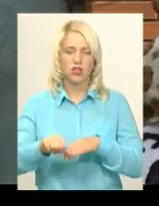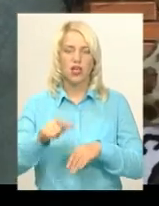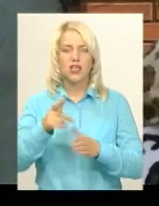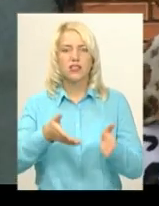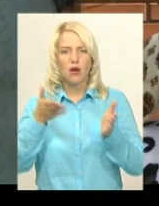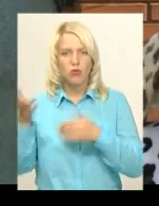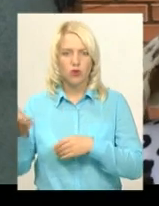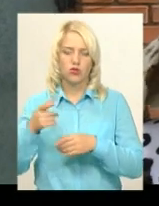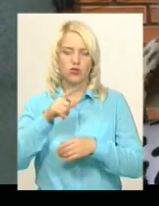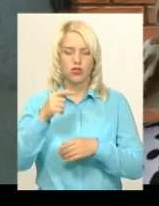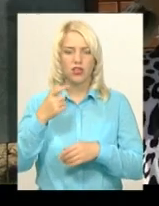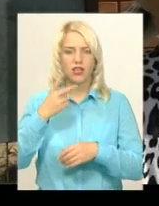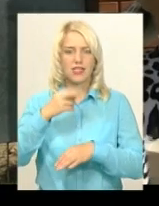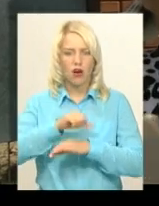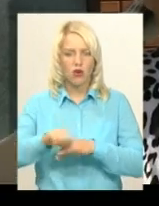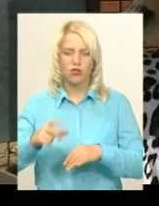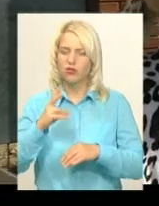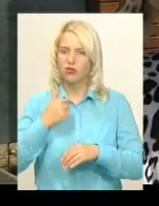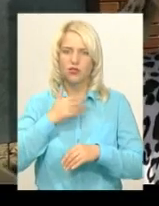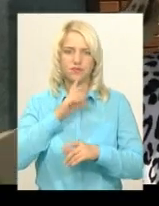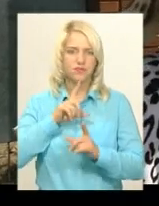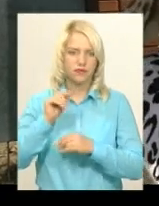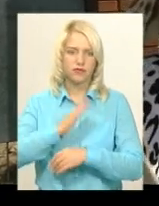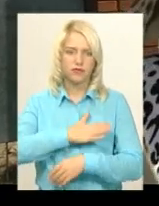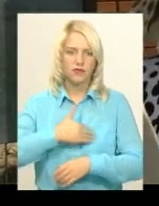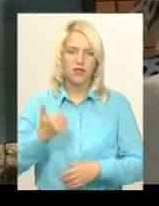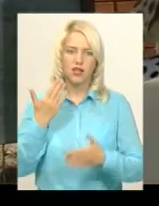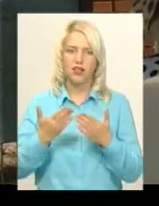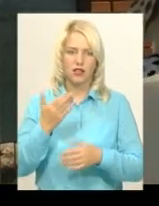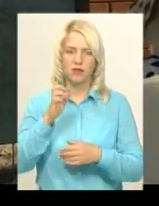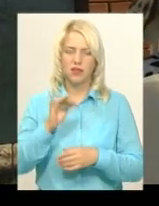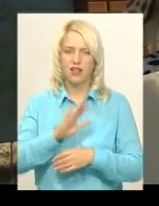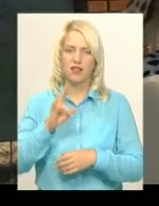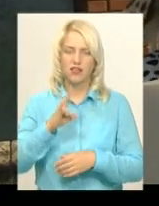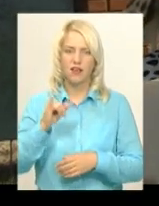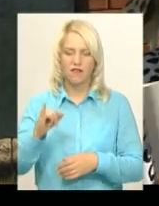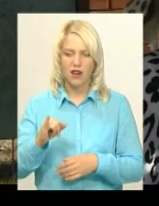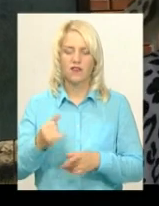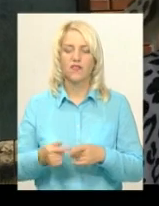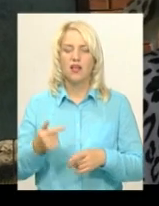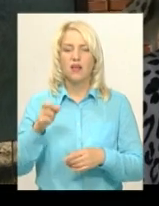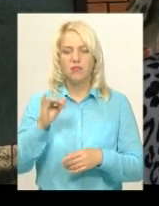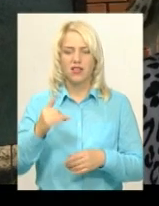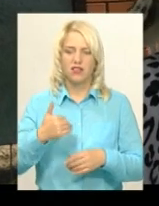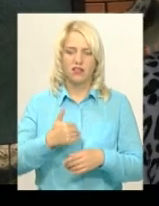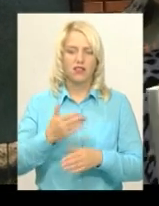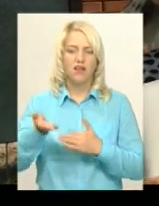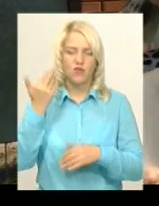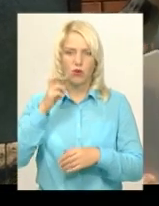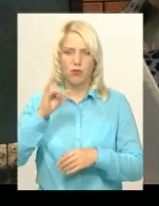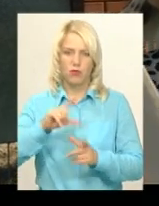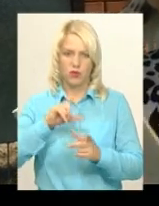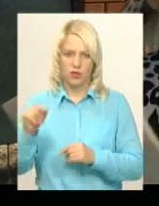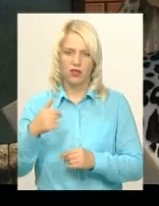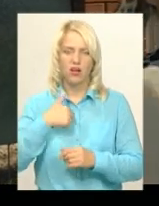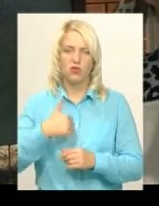себе, але пенсіонерка не їде. Якби не Ніна Іванівна, я б, мабуть, давно звідси поїхала, але я хочу бути ще на Україні, і